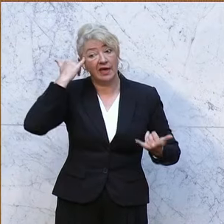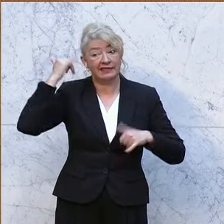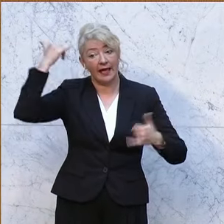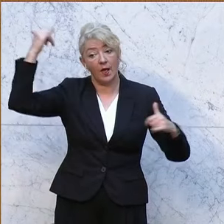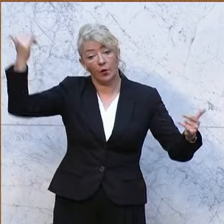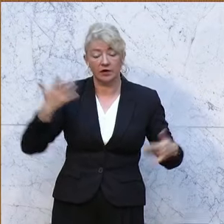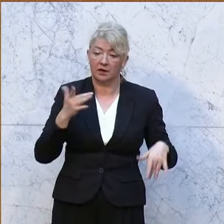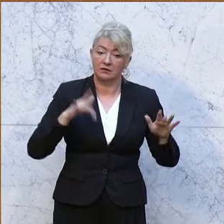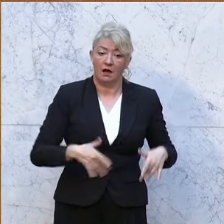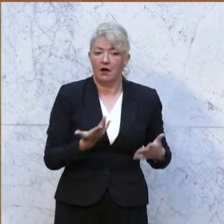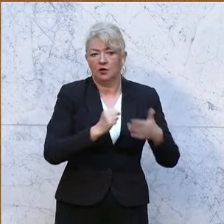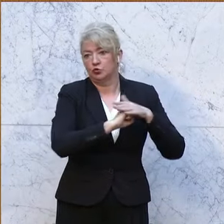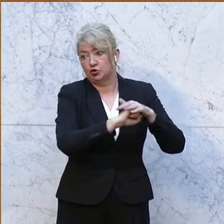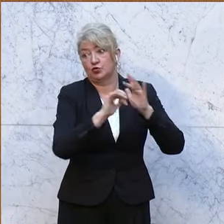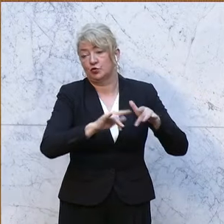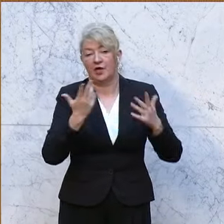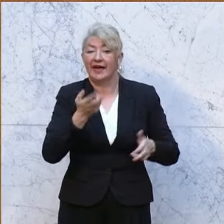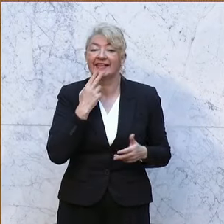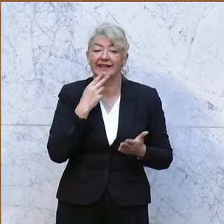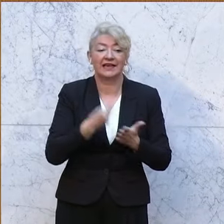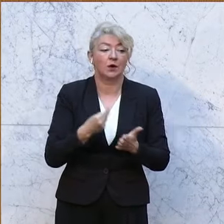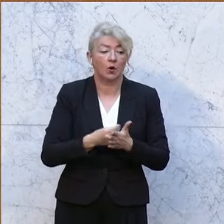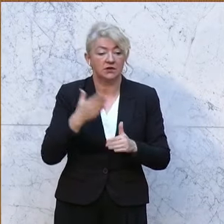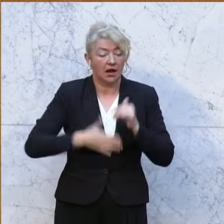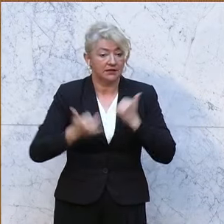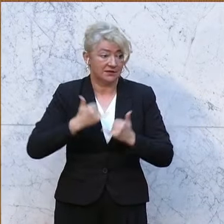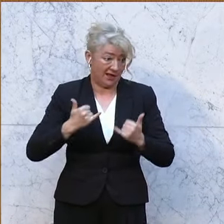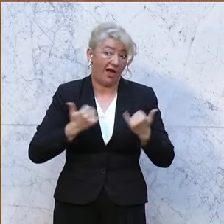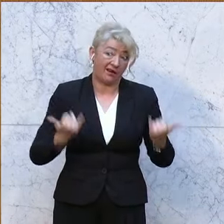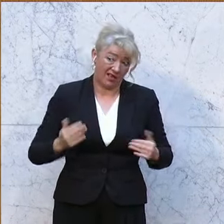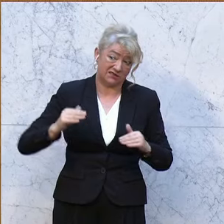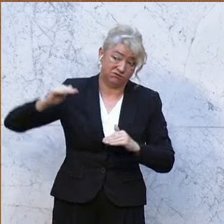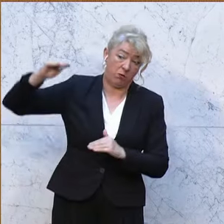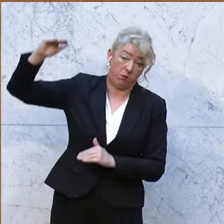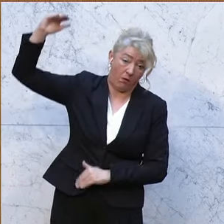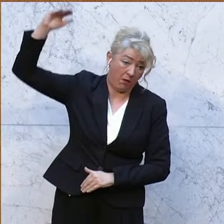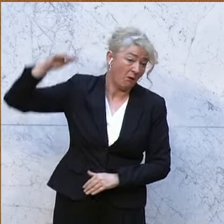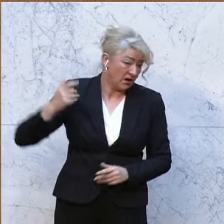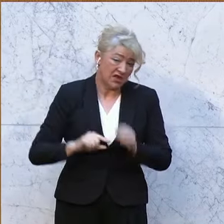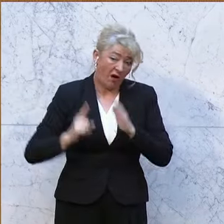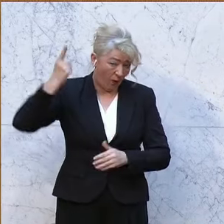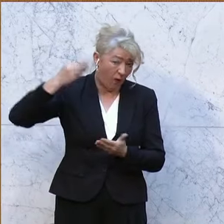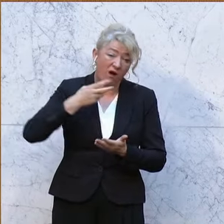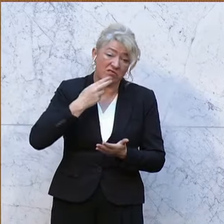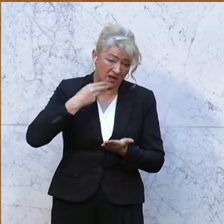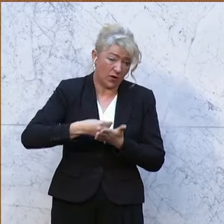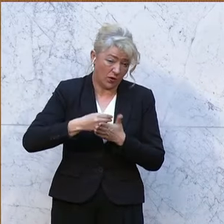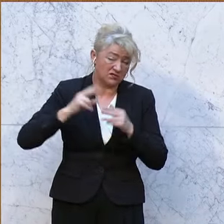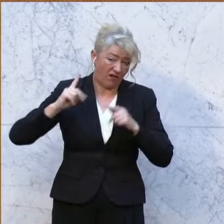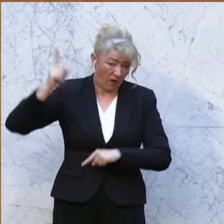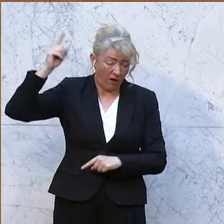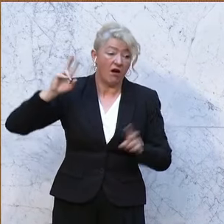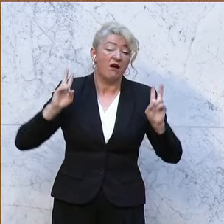Unterstützung immer, die Energiekosten, die letzten Jahre gestiegen sind, jetzt sehr, sehr hoch sind. Und dann tatsächlich in den